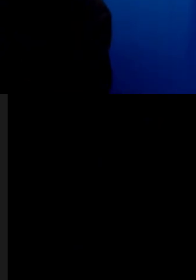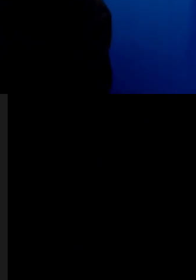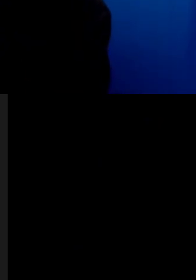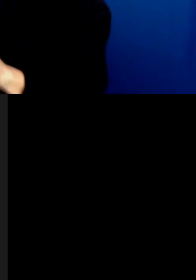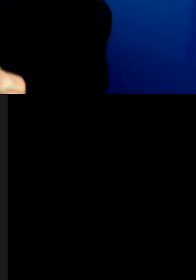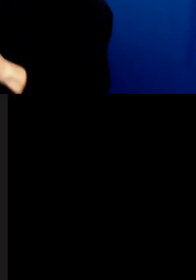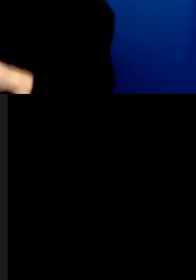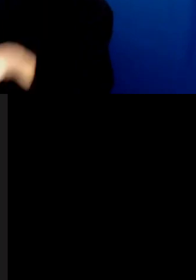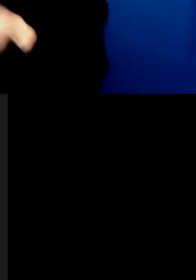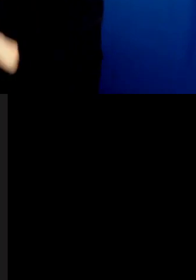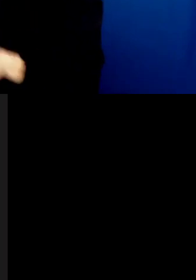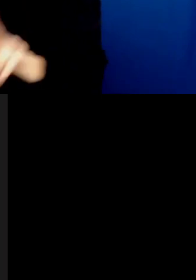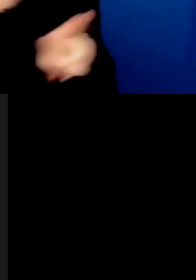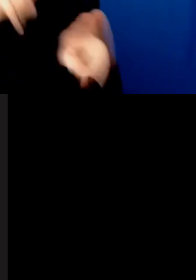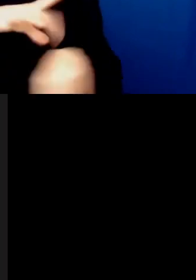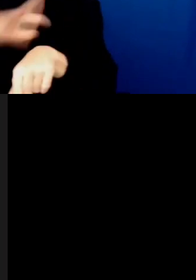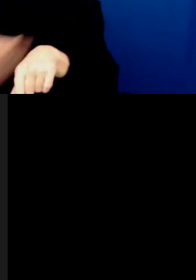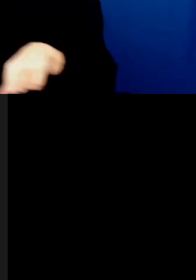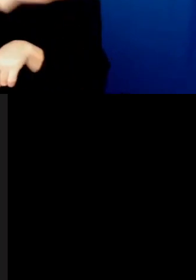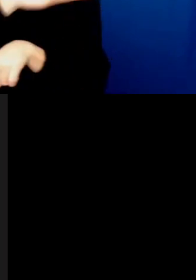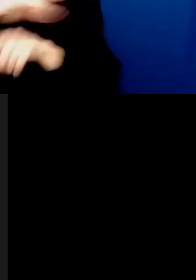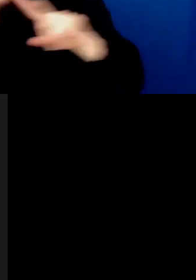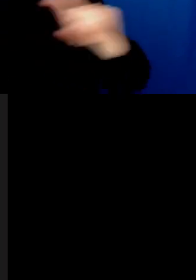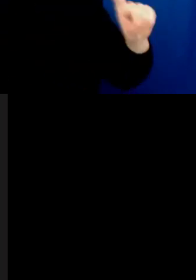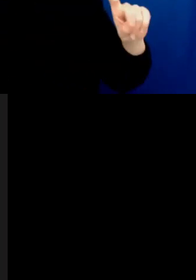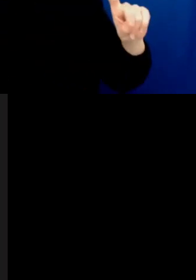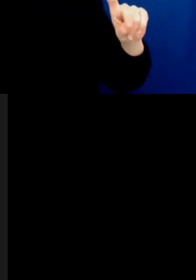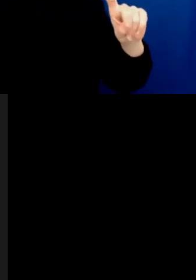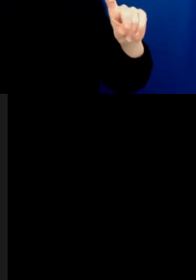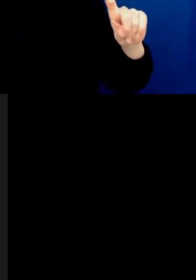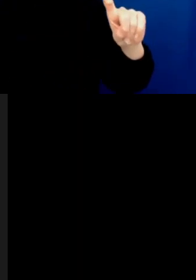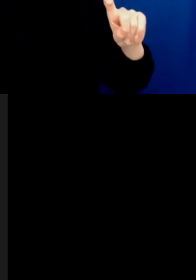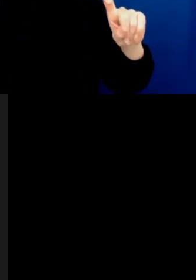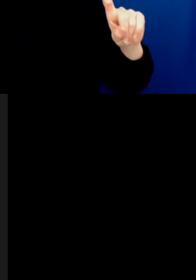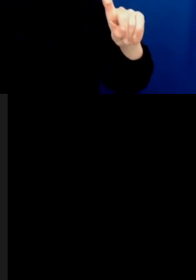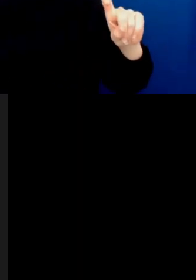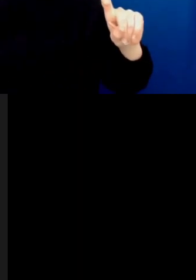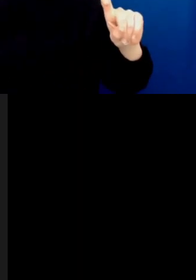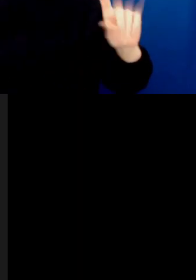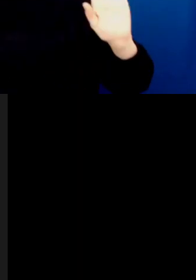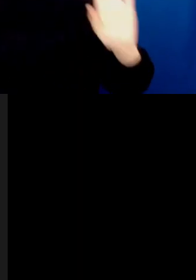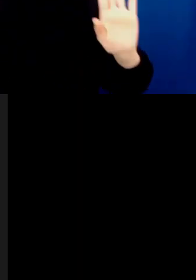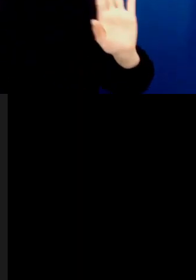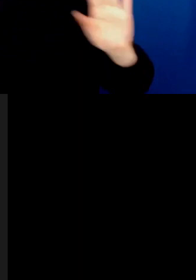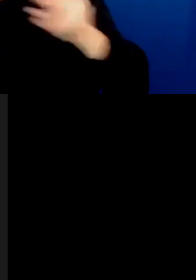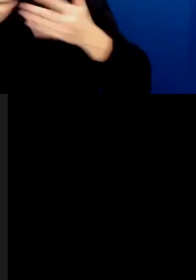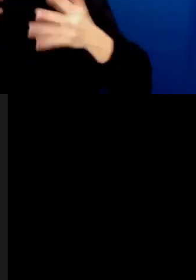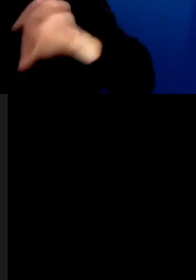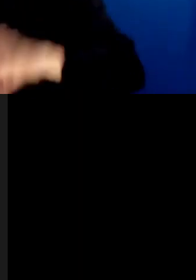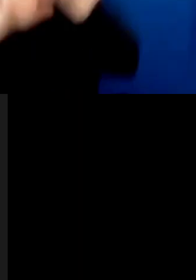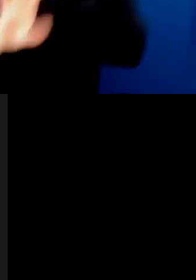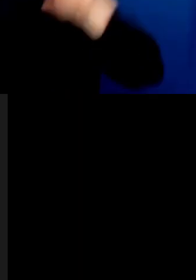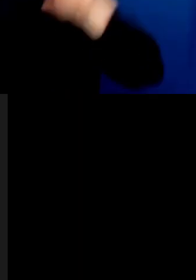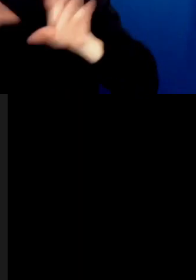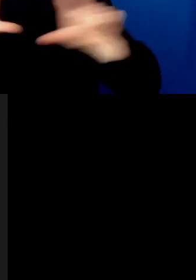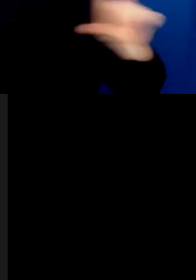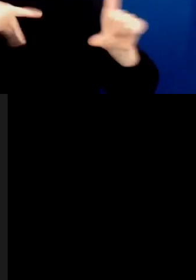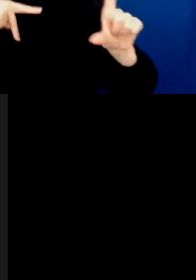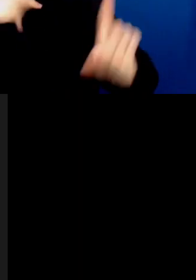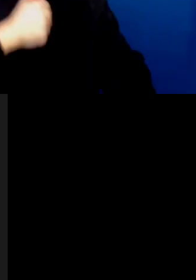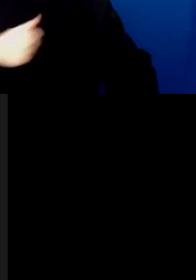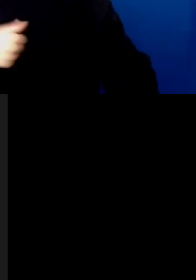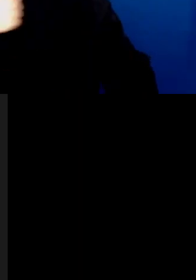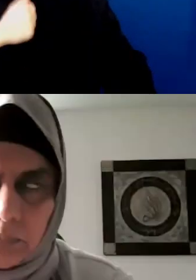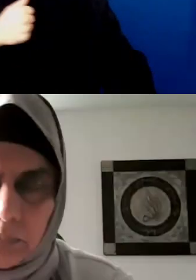qui va faire les reconnaissances territoriales. Et, ah, il des choses qui viennent de changer sur mon écran,